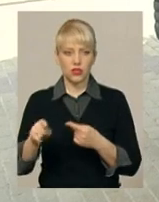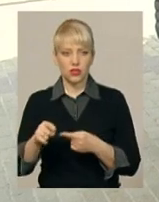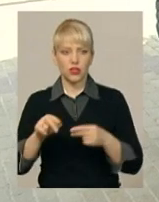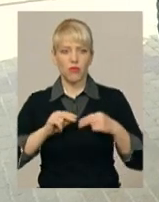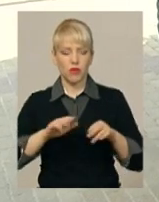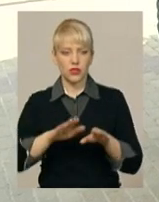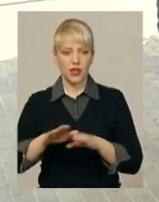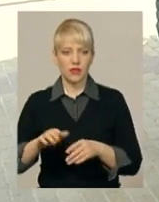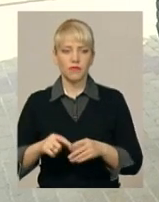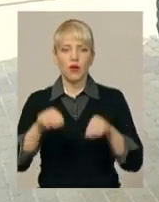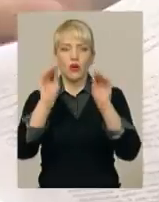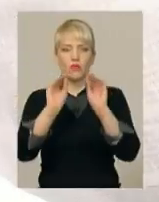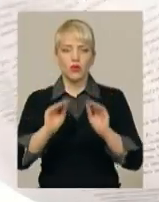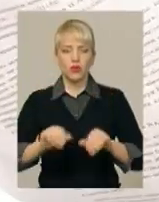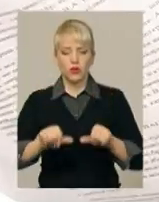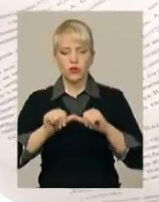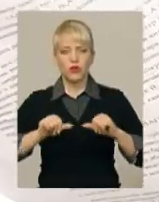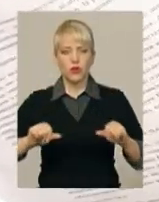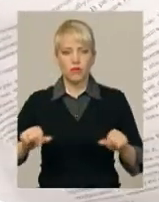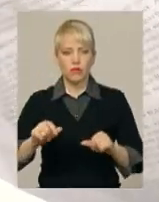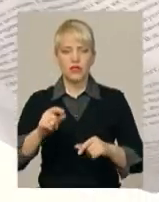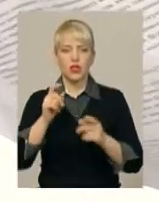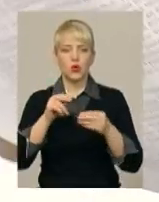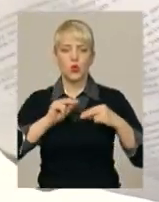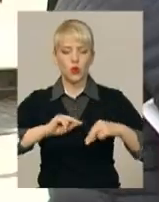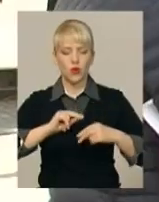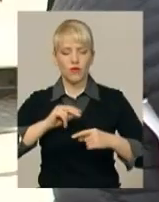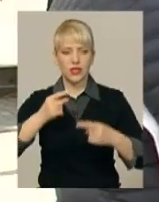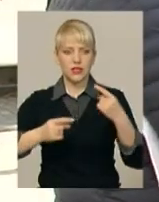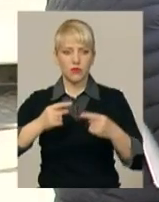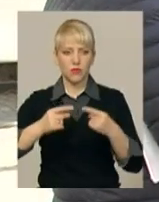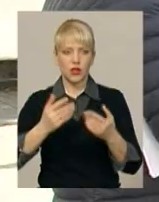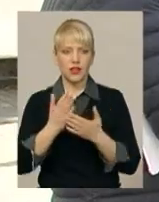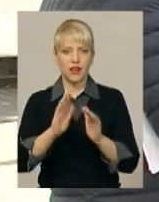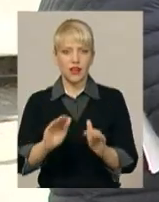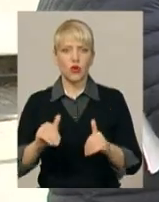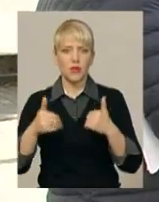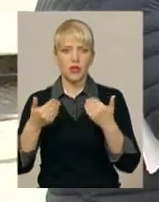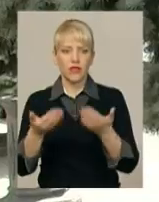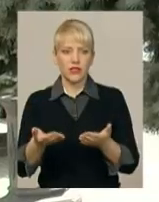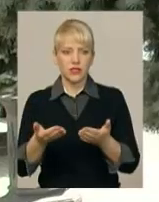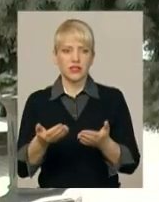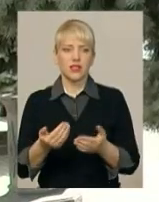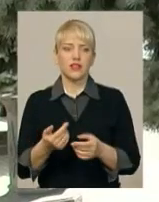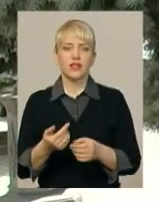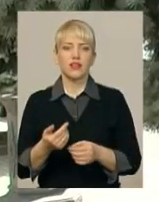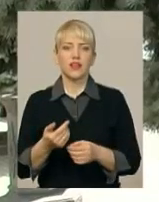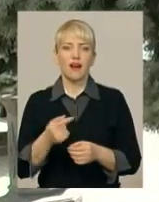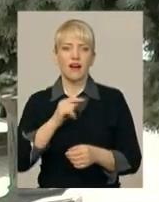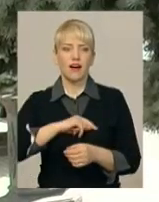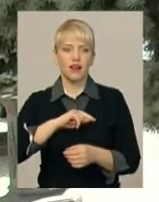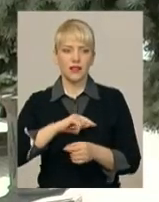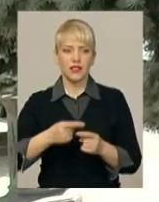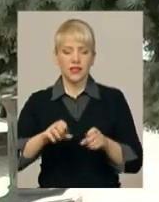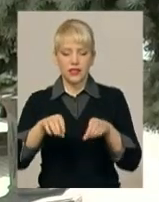Протокол комісії із трудових спорів щодо звільнення працівника носить рекомендаційний характер, пояснює юрист Олег Літвін. Рішення комісії